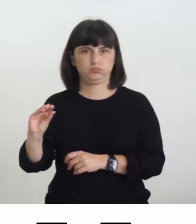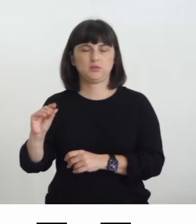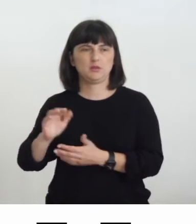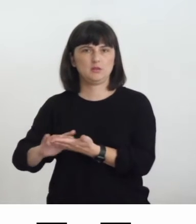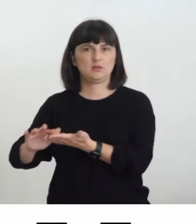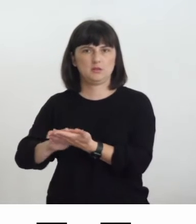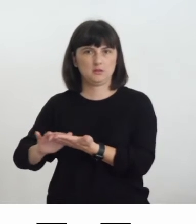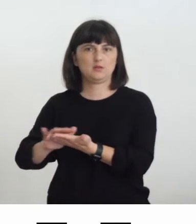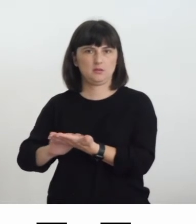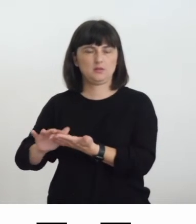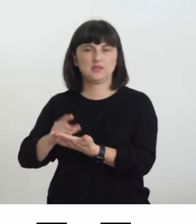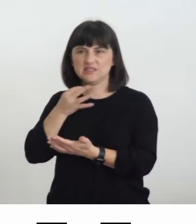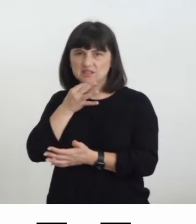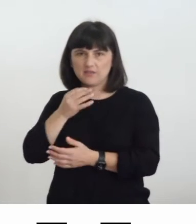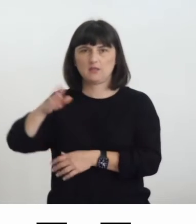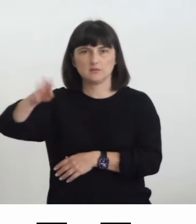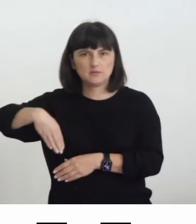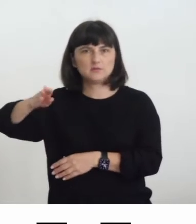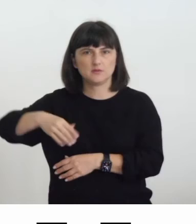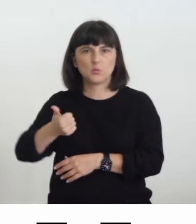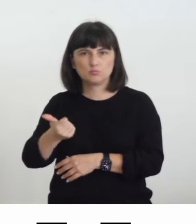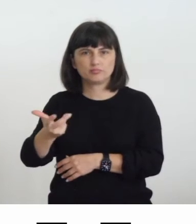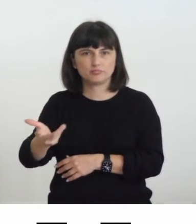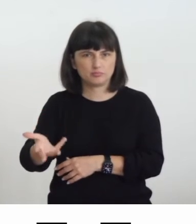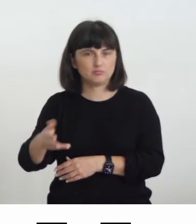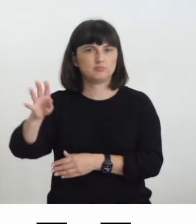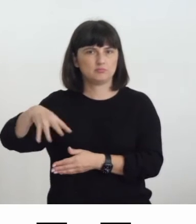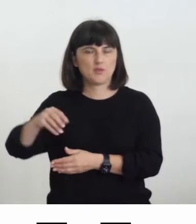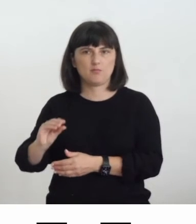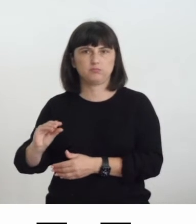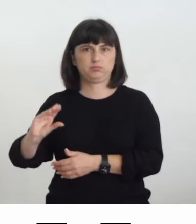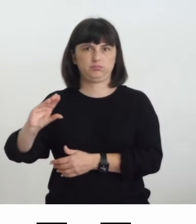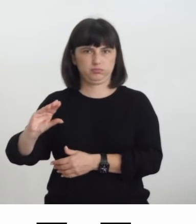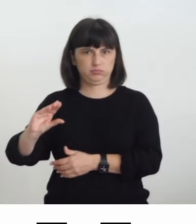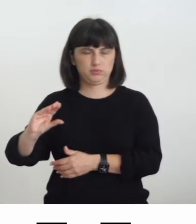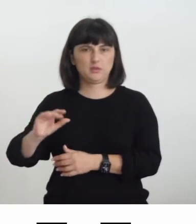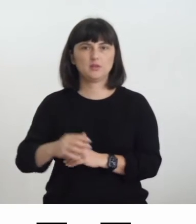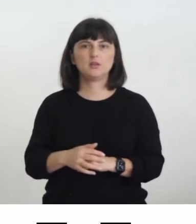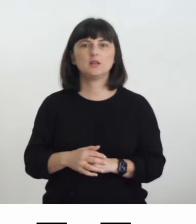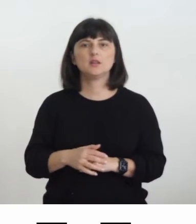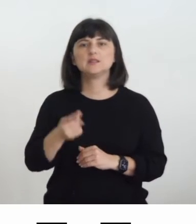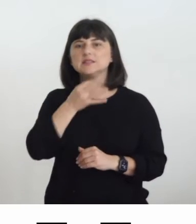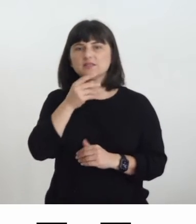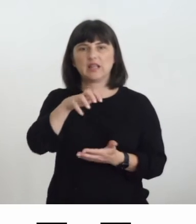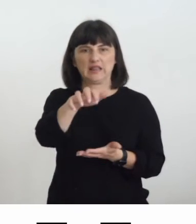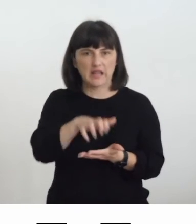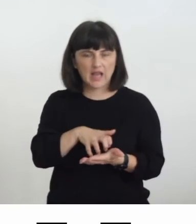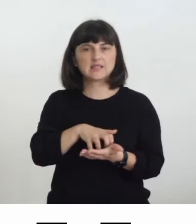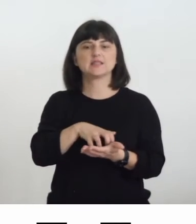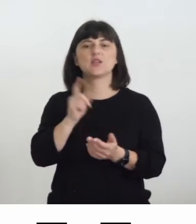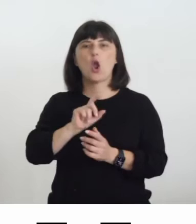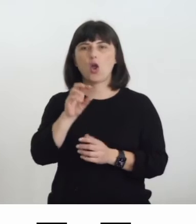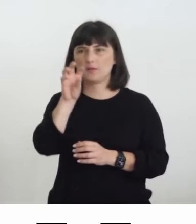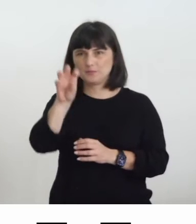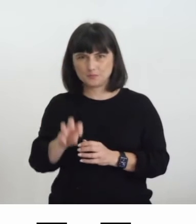quindi ha più passate in modo da avere il massimo spessore possibile quindi sia i testi sia i pittogrammi